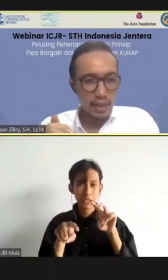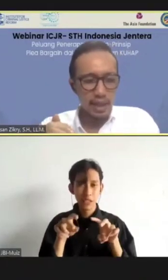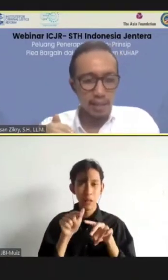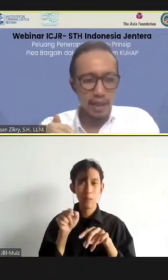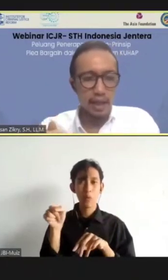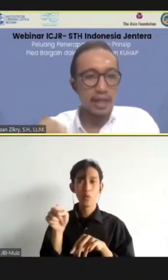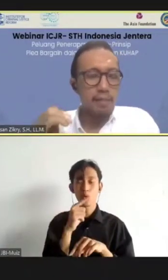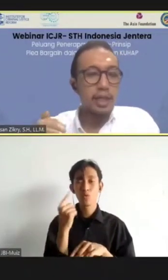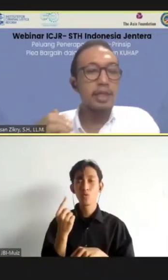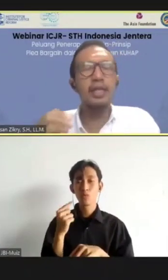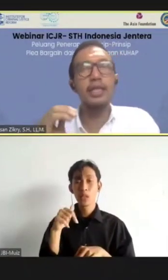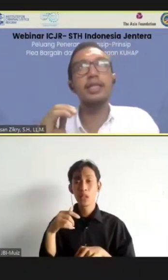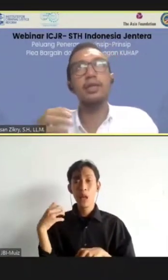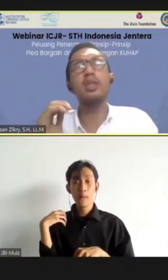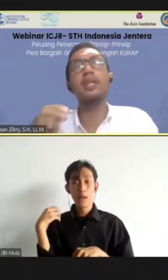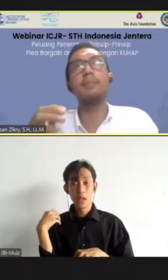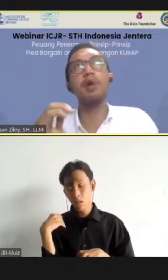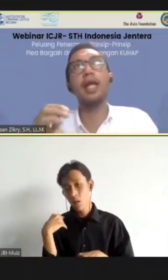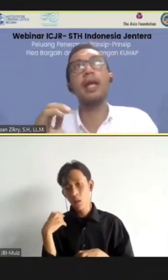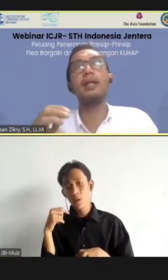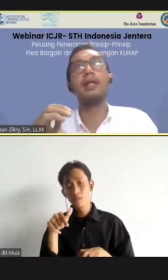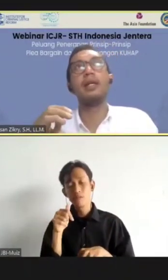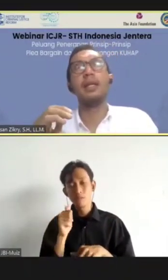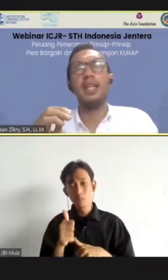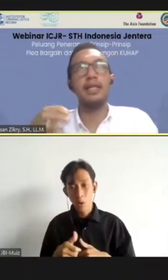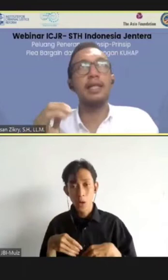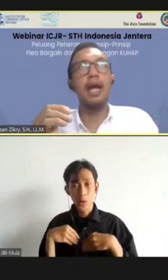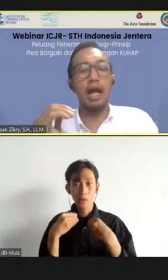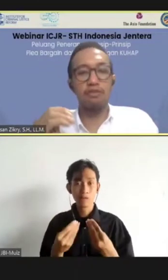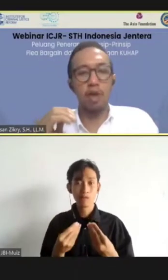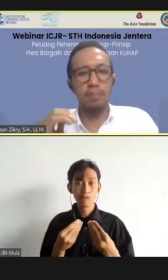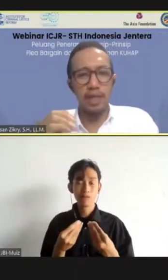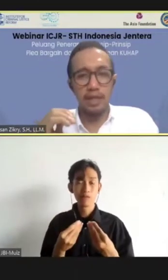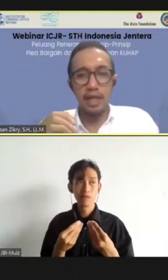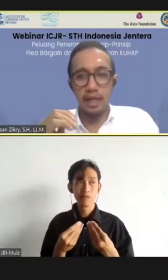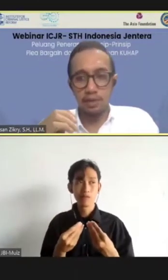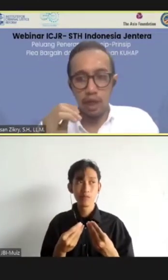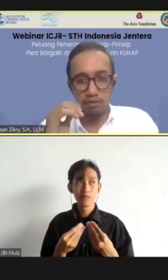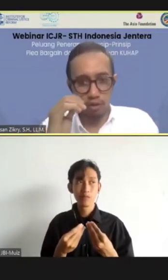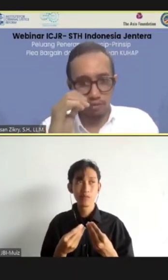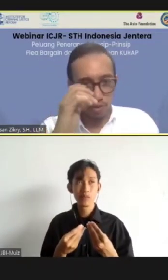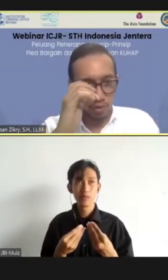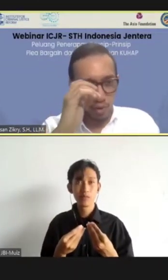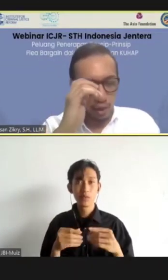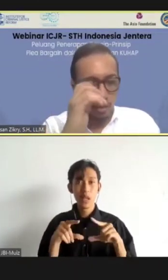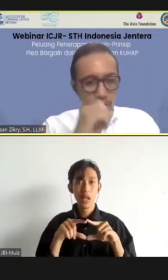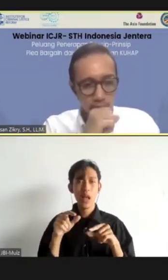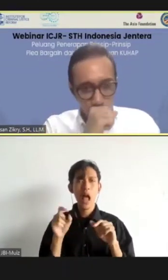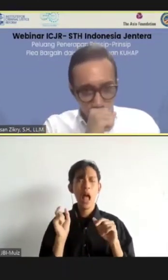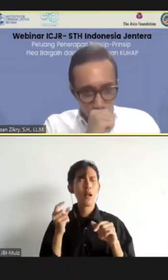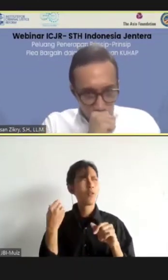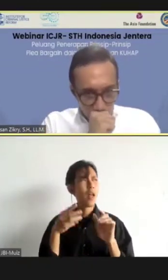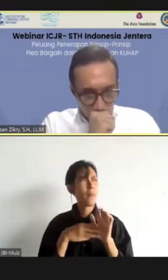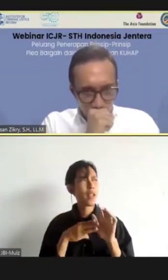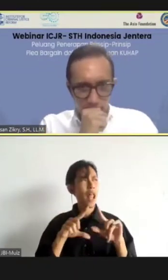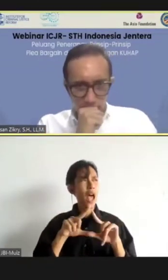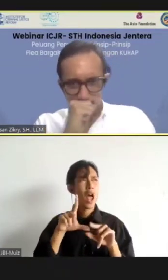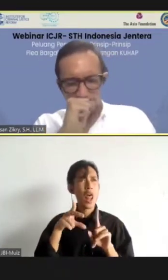lagi-lagi yang terjadi di Amerika, dia di situ diperbolehkan, istilahnya Alfort Lee, ini dari kasus Alfort versus United States,